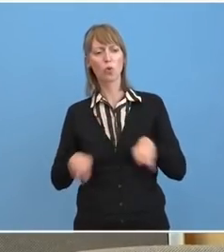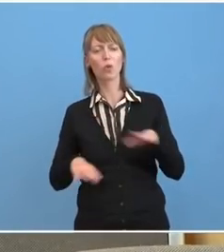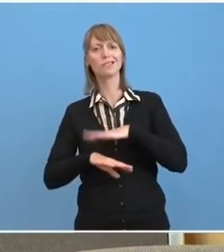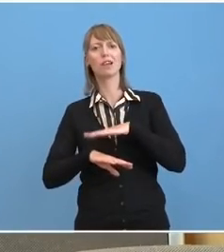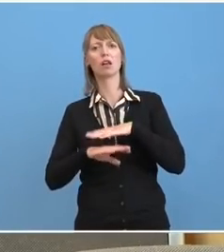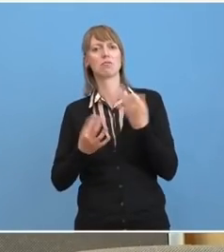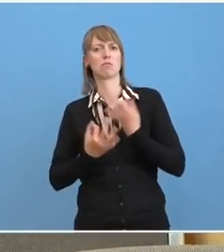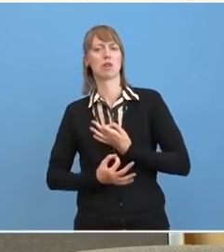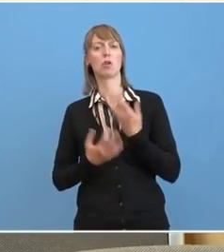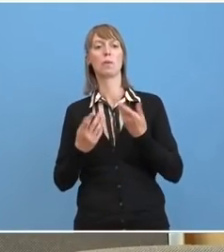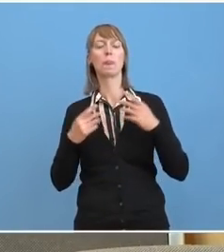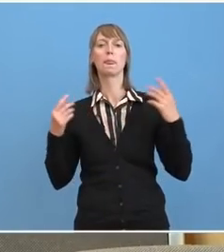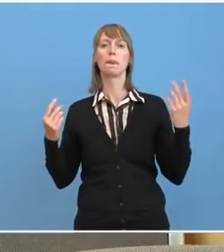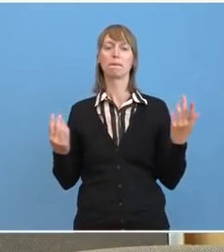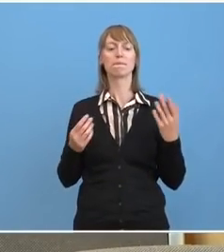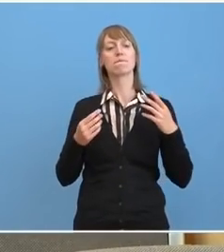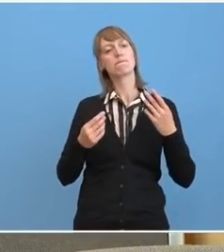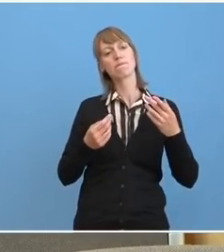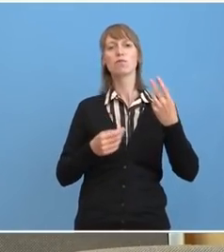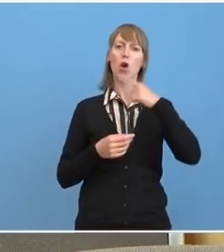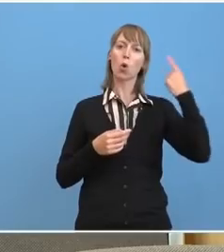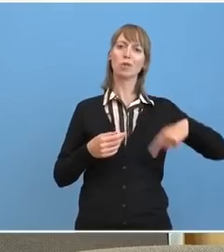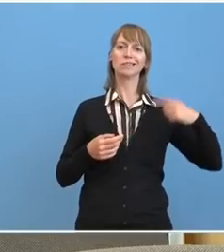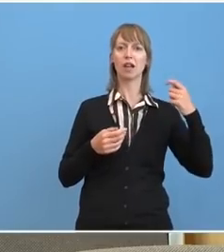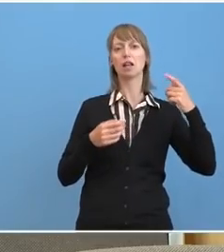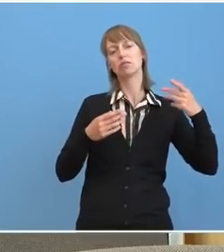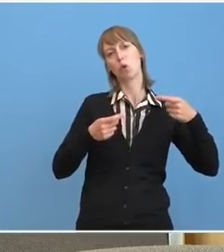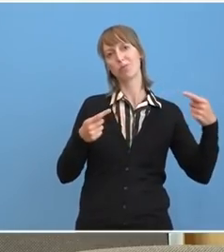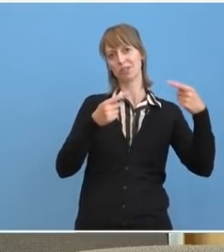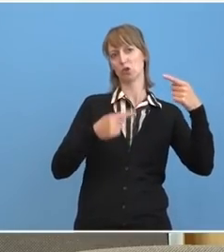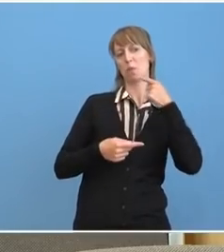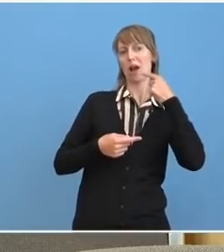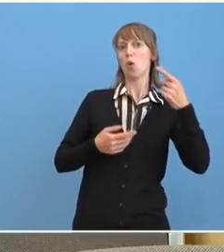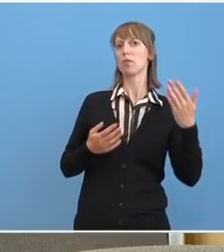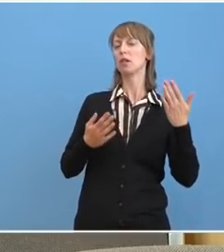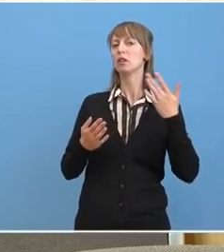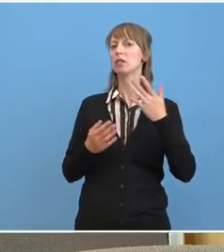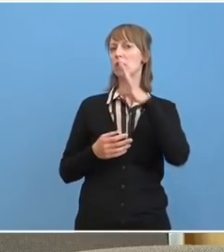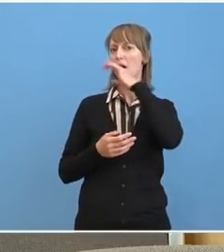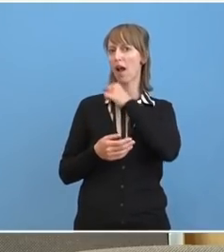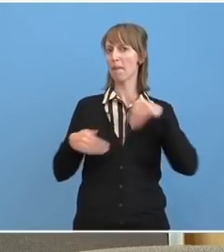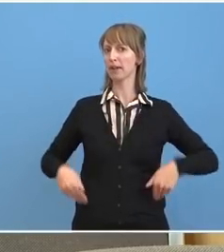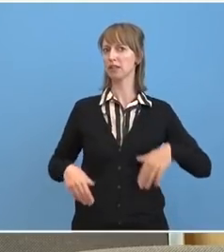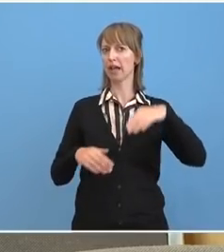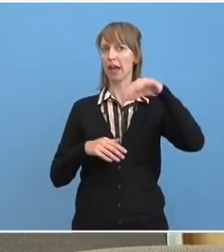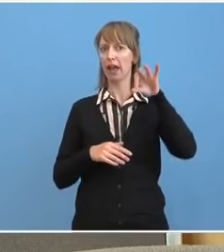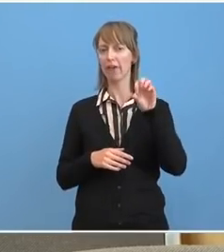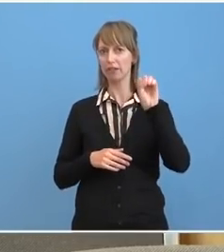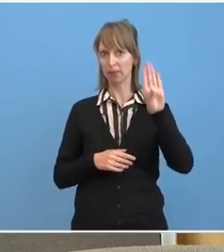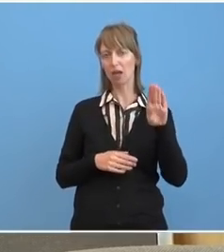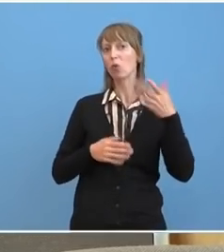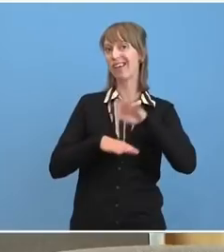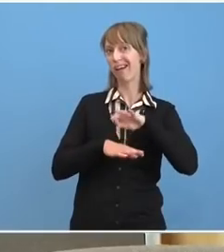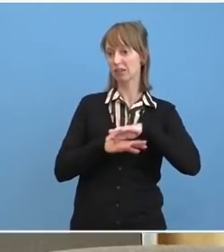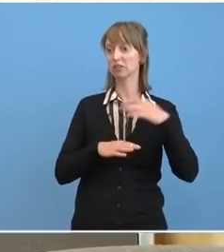Flügen und die Opposition in Russland behauptet, dass der Geheimdienst FSB möglicherweise und Ärzte daran schuld seien,